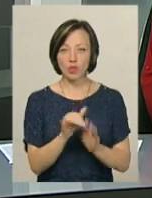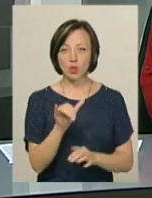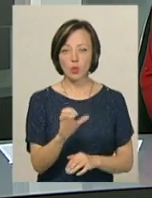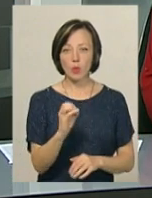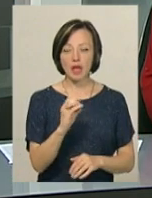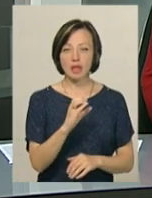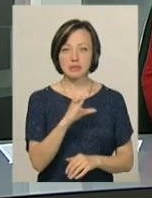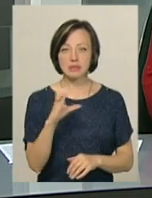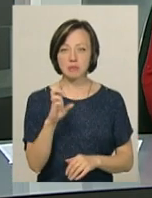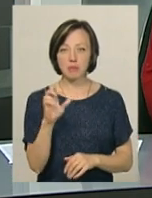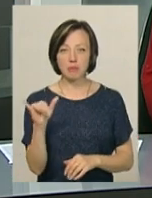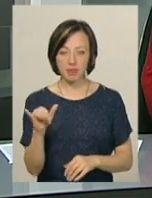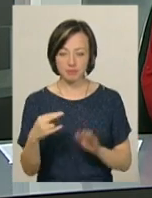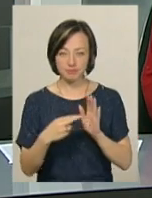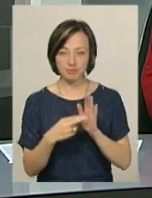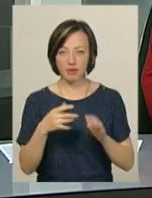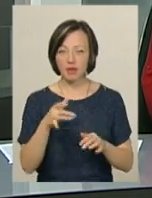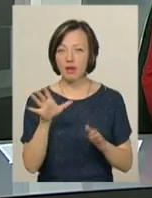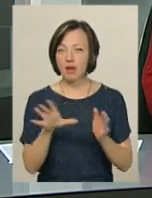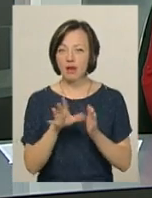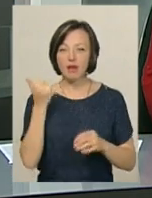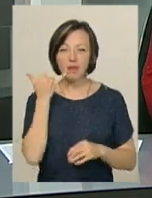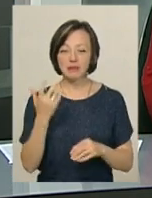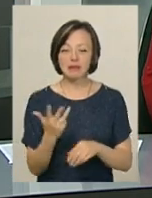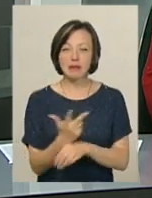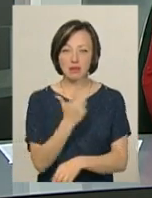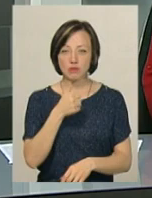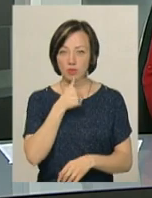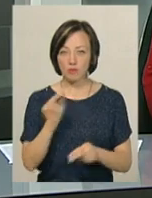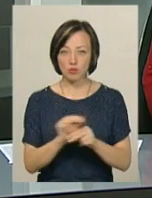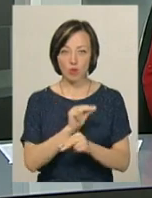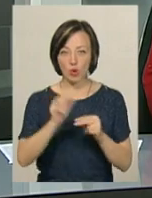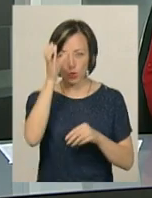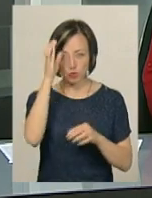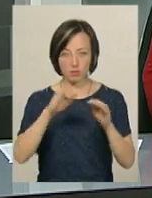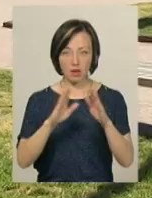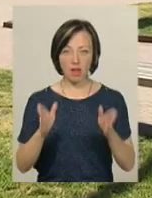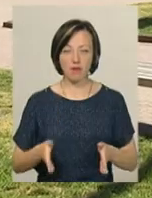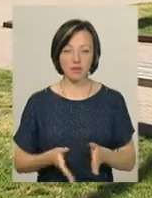щоб можна було заряджати гаджети. Це третя за два роки спроба відремонтувати розумні лавки.